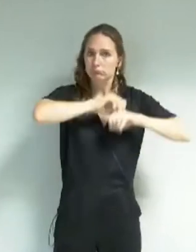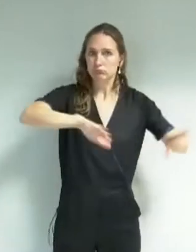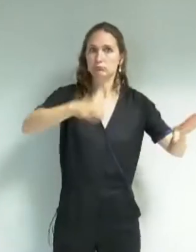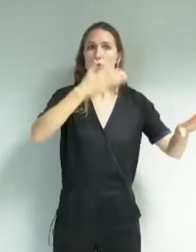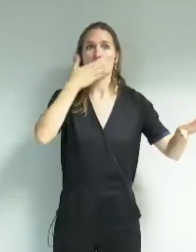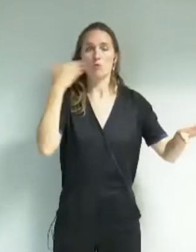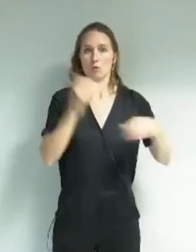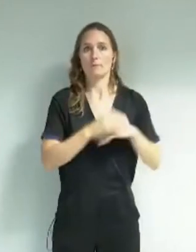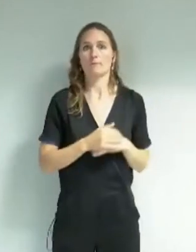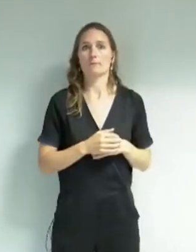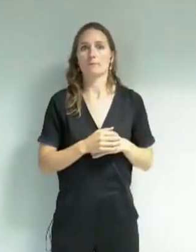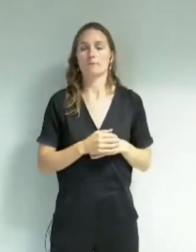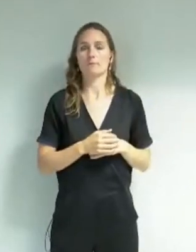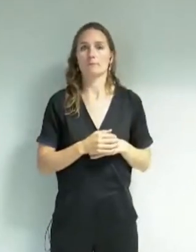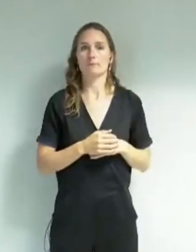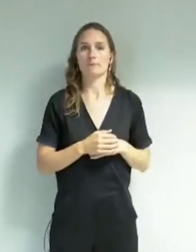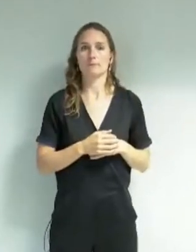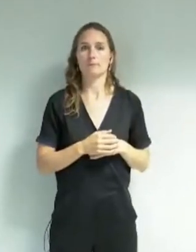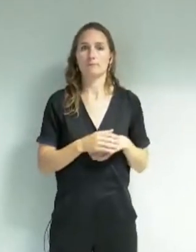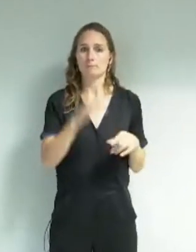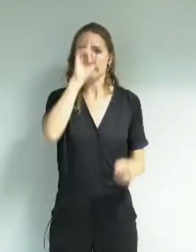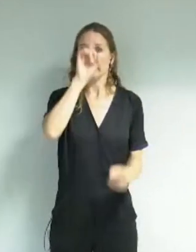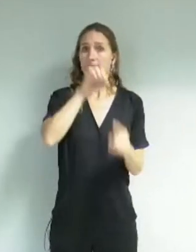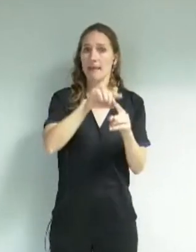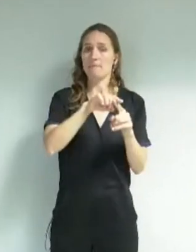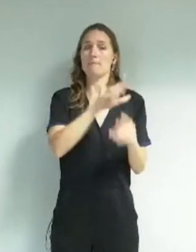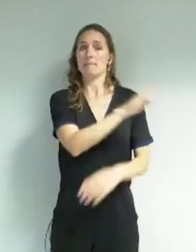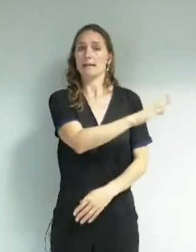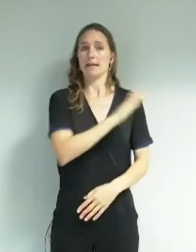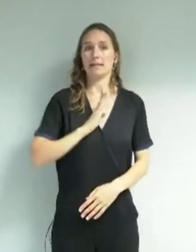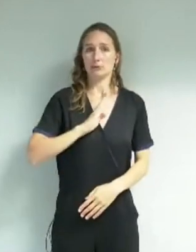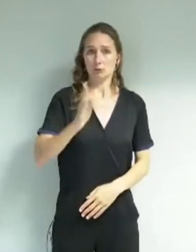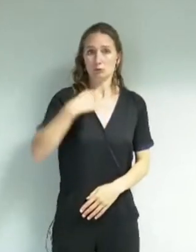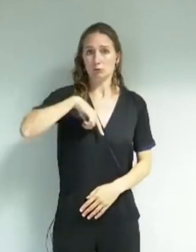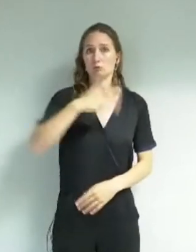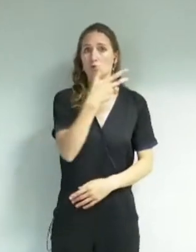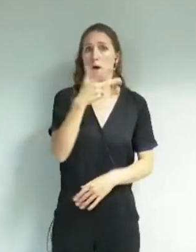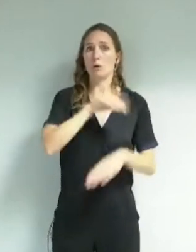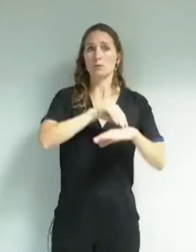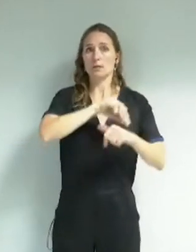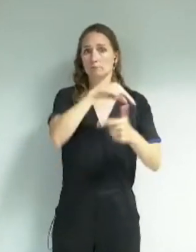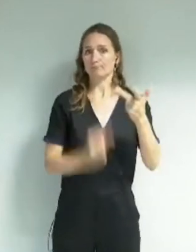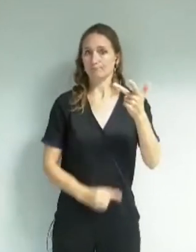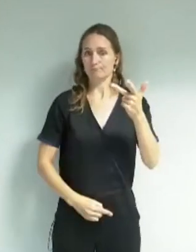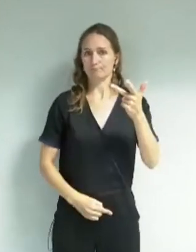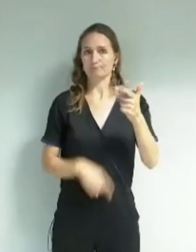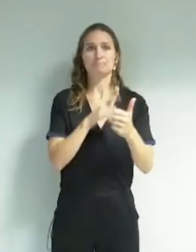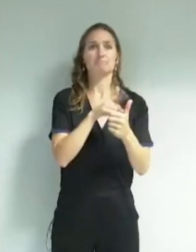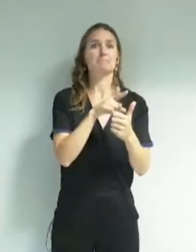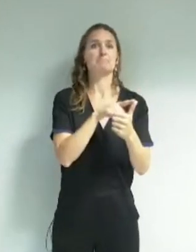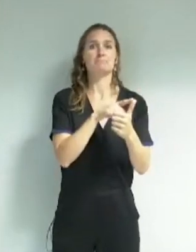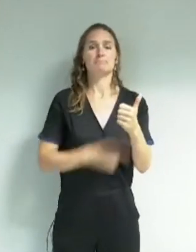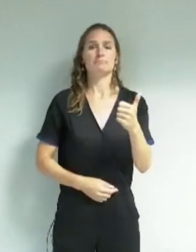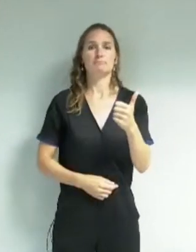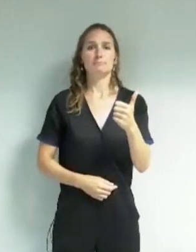'écologie dans celle-ci. Dans la thématique médiation, nos trois préconisations principales sont, premièrement,